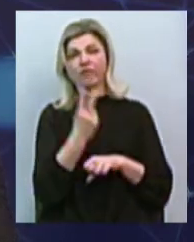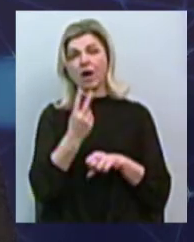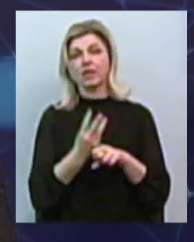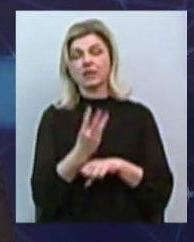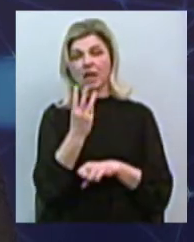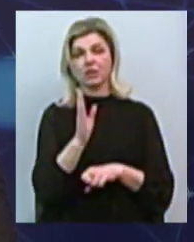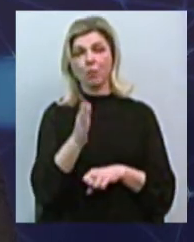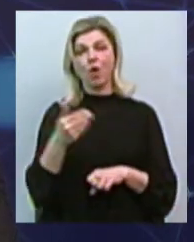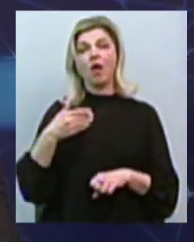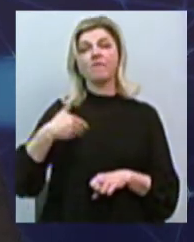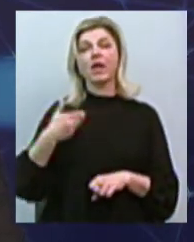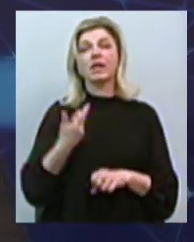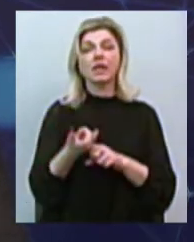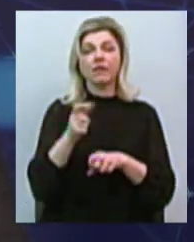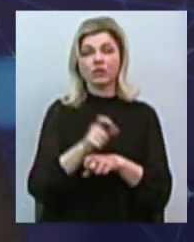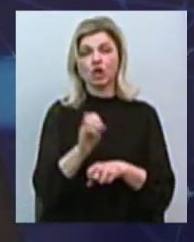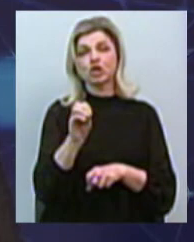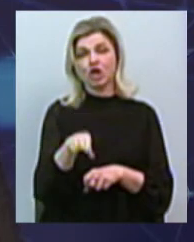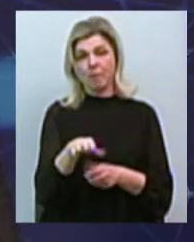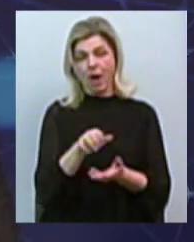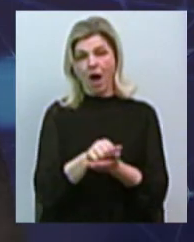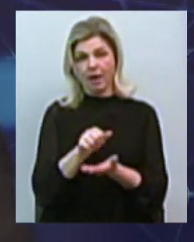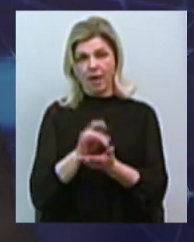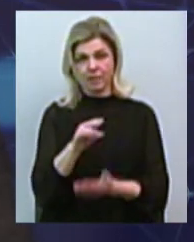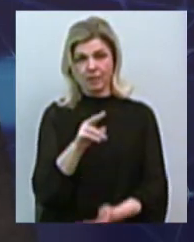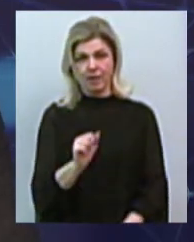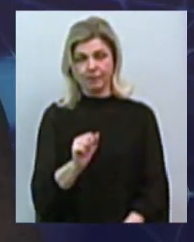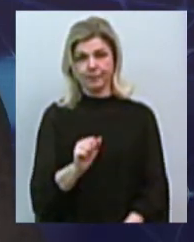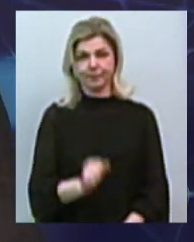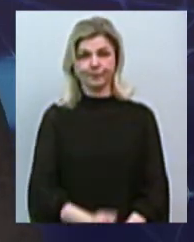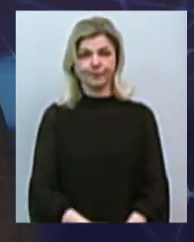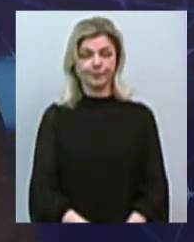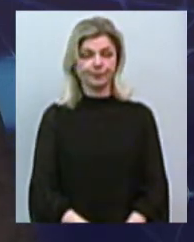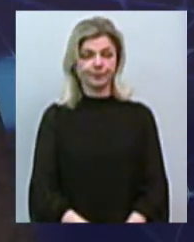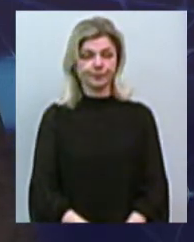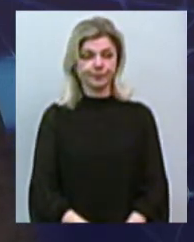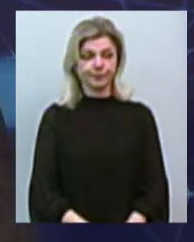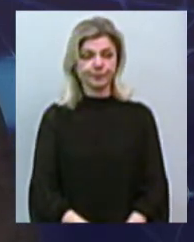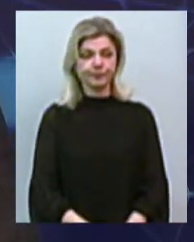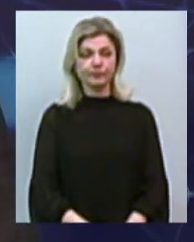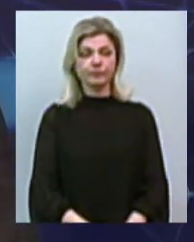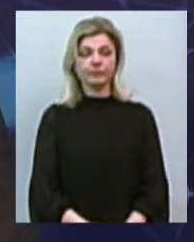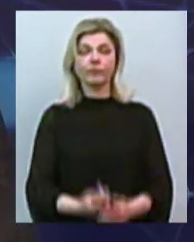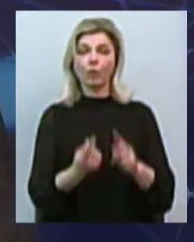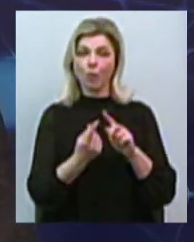ефективніше, ніж оренда. Чи є приклади оренди, котра дає прибутки? По-перше,